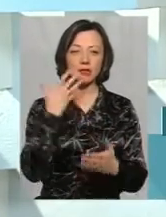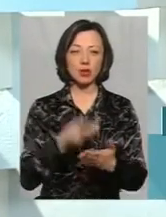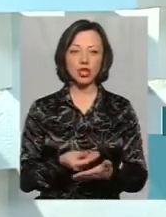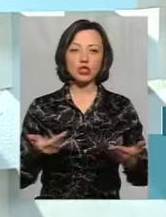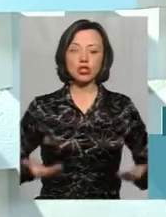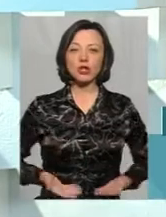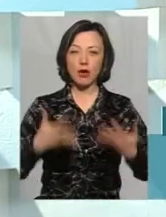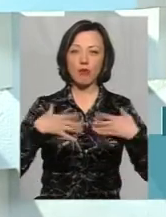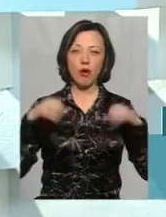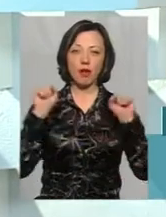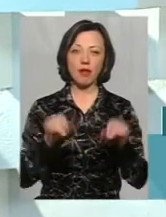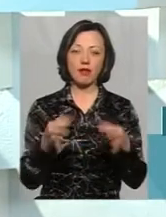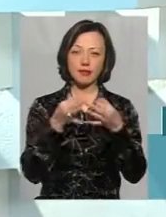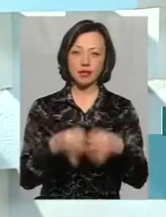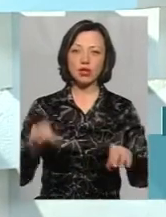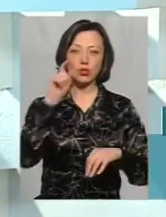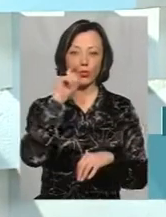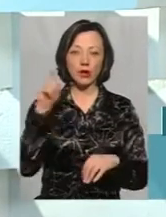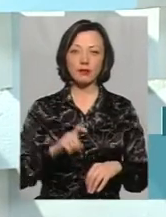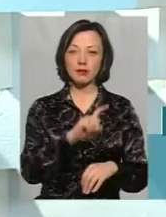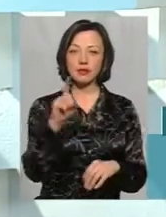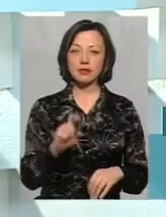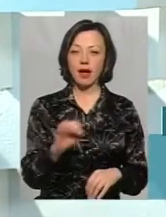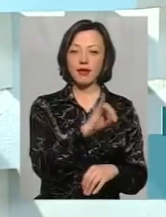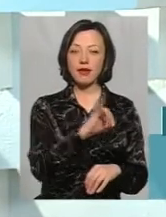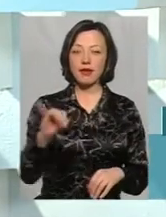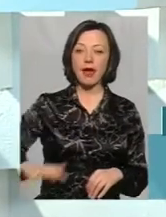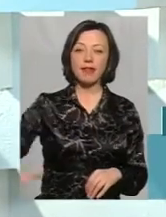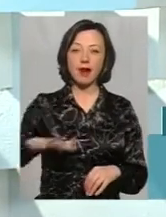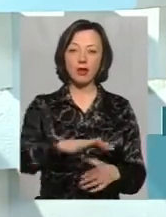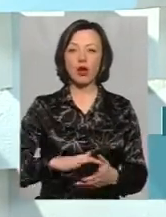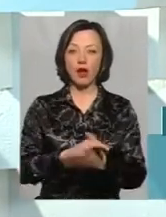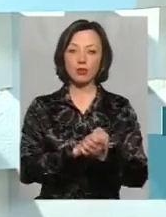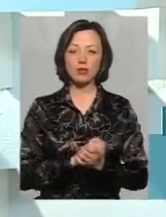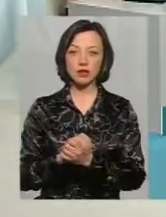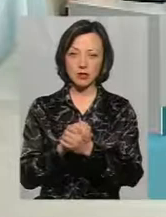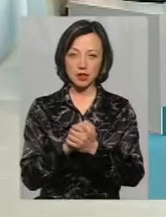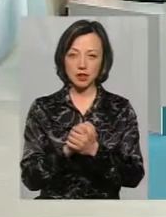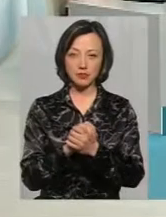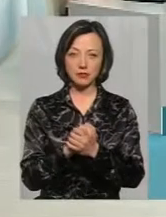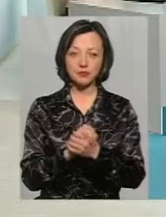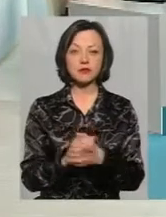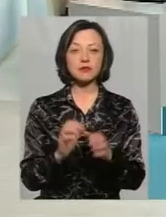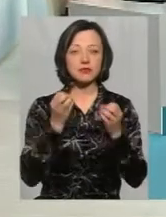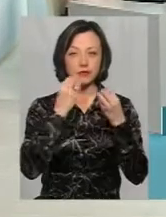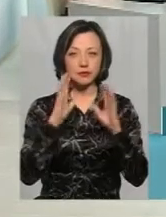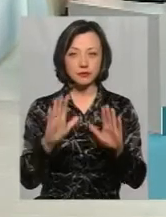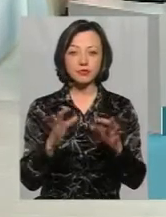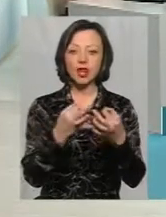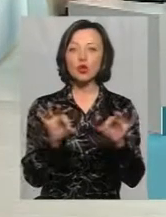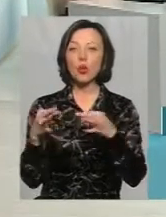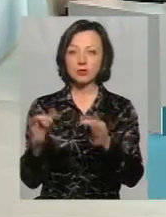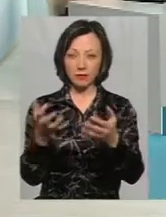незалежність України, за її територіальною цілісністю. Так, пане Віталію, але в кого ж дозволи брали на